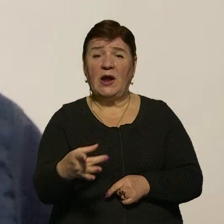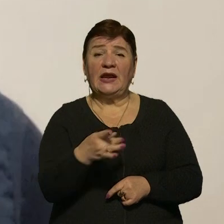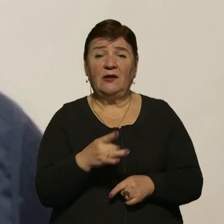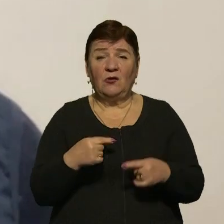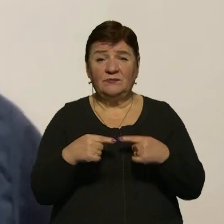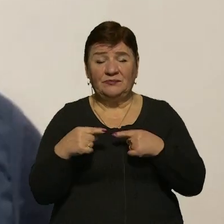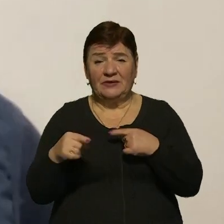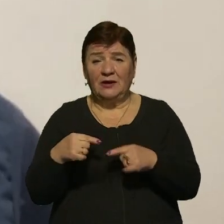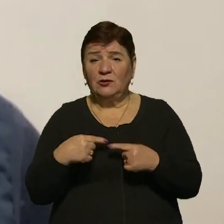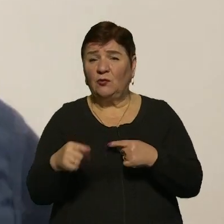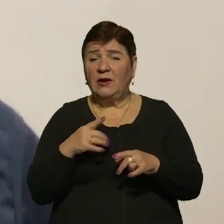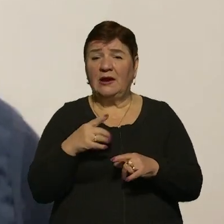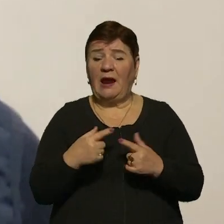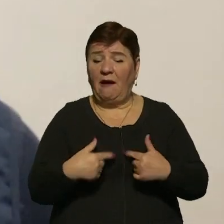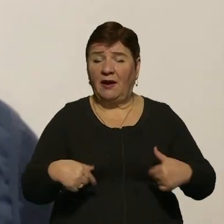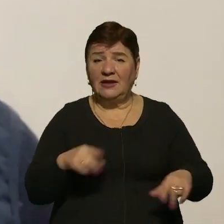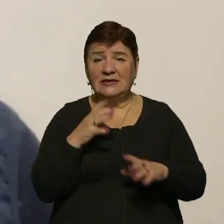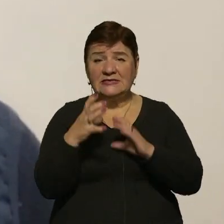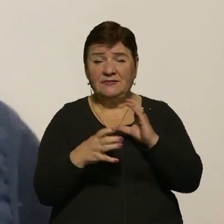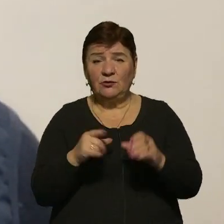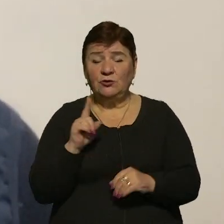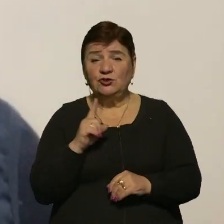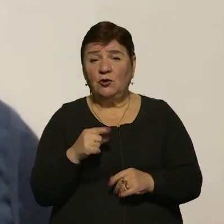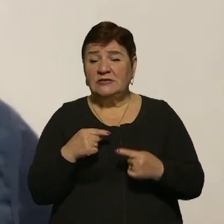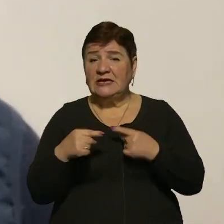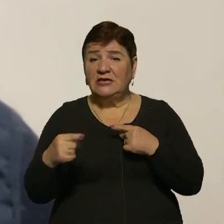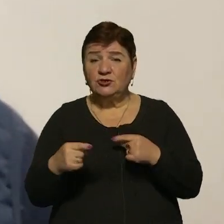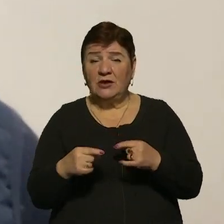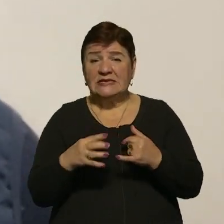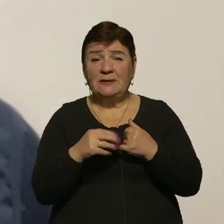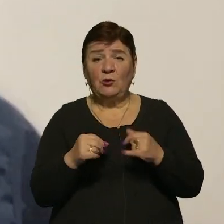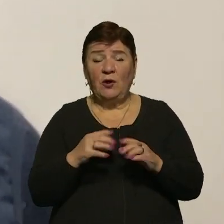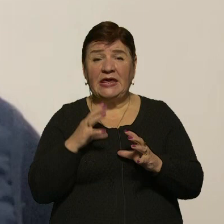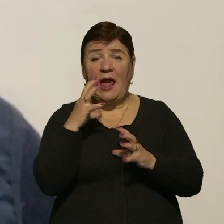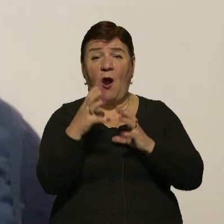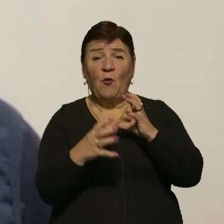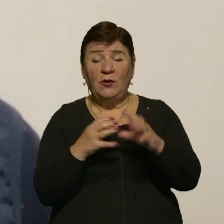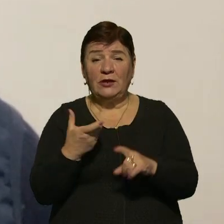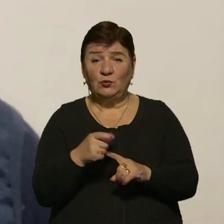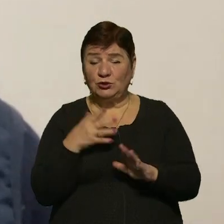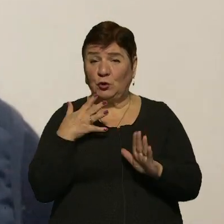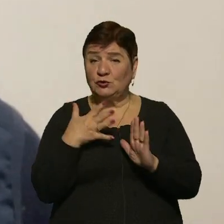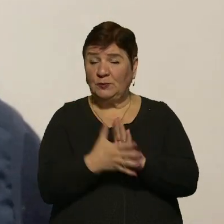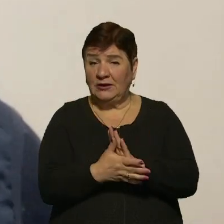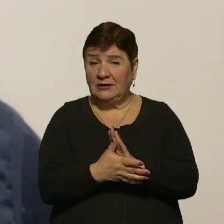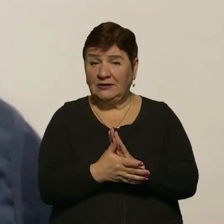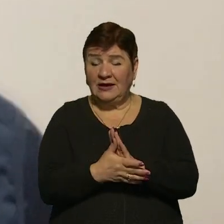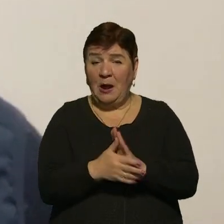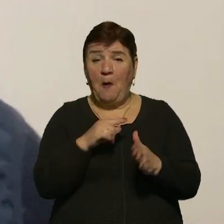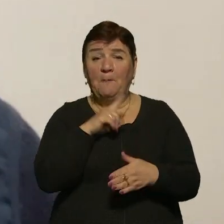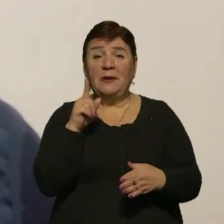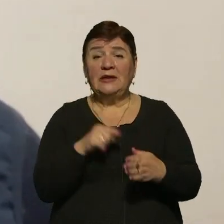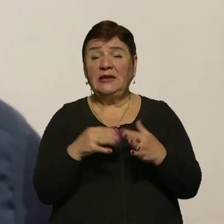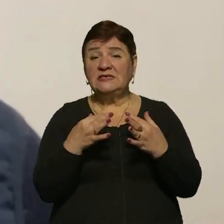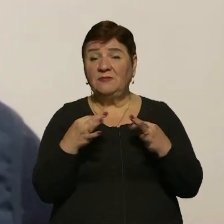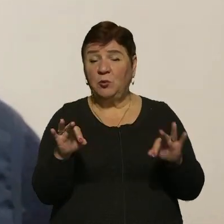решта вихідці з усіх країн світу. Але вони, попри те, що вихідці з усьої земної кулі, от вони дуже добре розуміють це поняття свобода. Тому, я